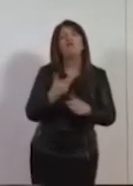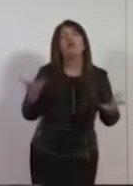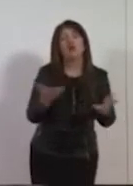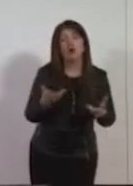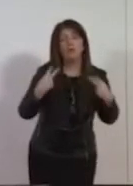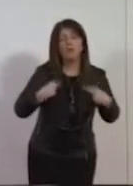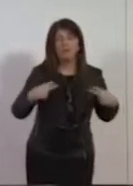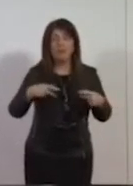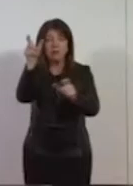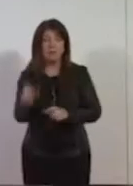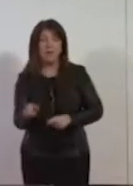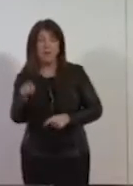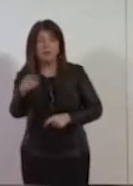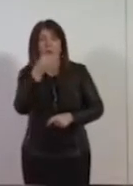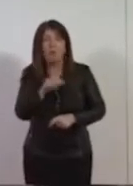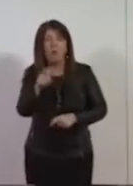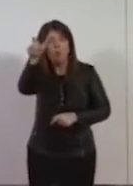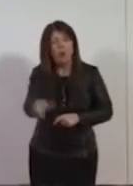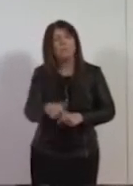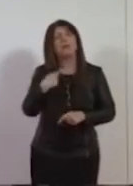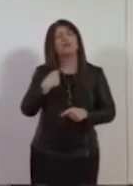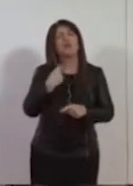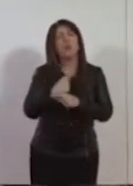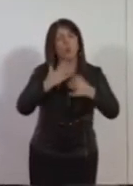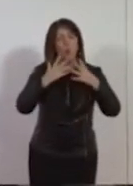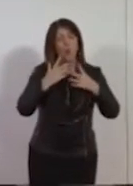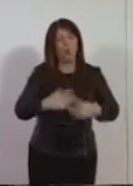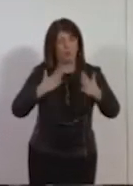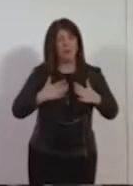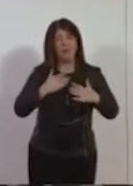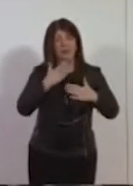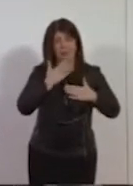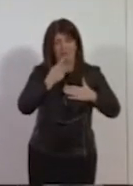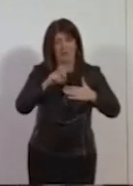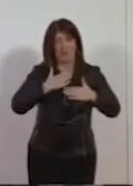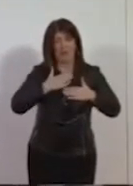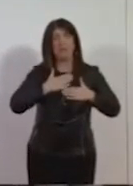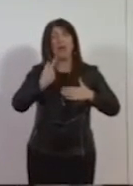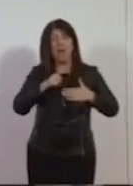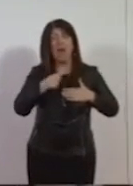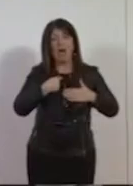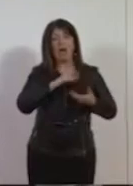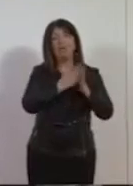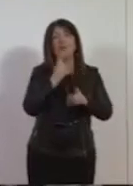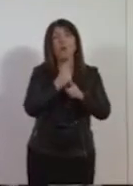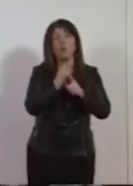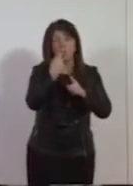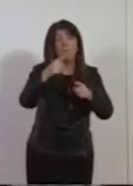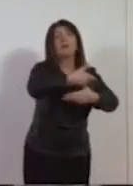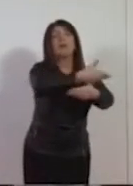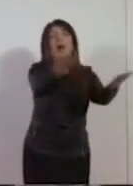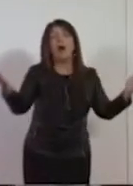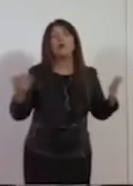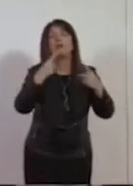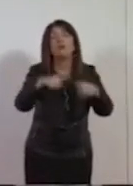condizione per cui una persona può essere utile a sé e agli altri. E quindi il reddito è una cosa importante, ma non riassume la vita delle